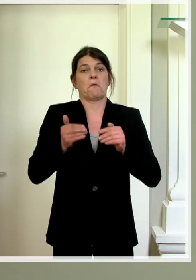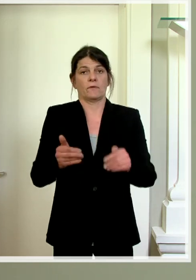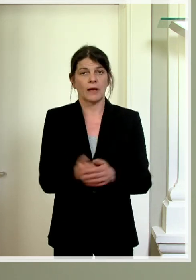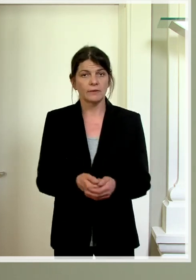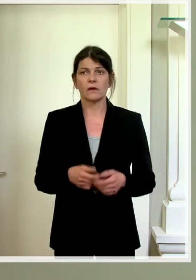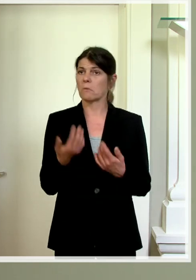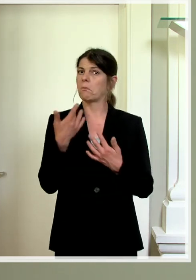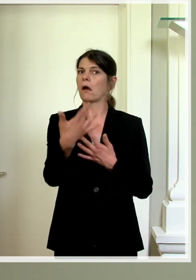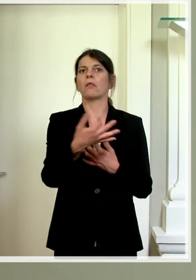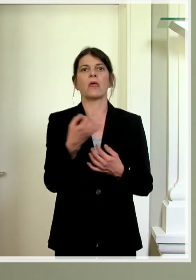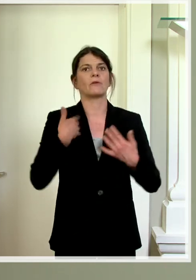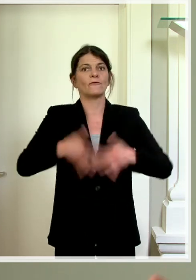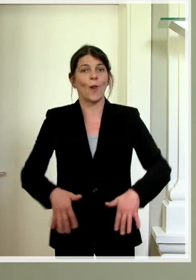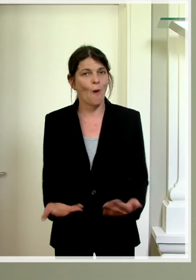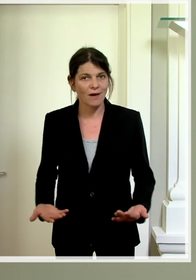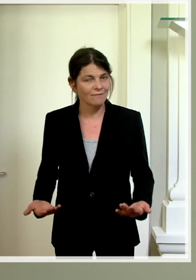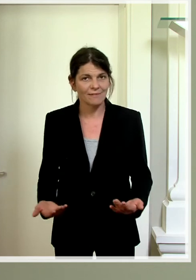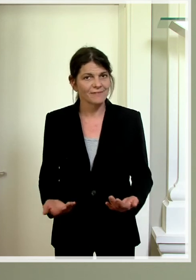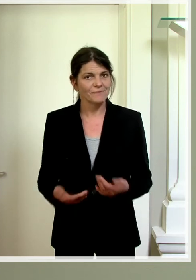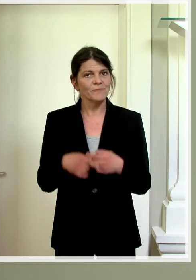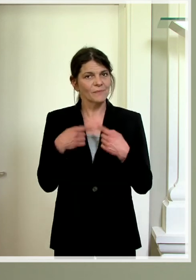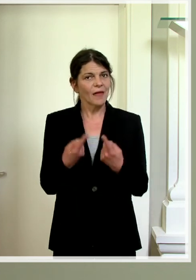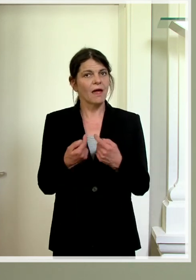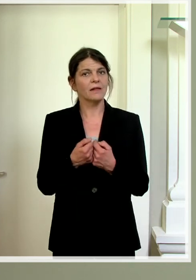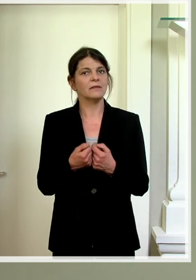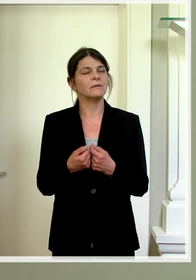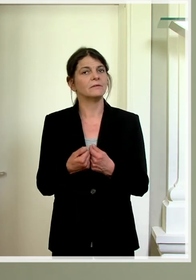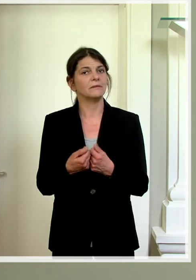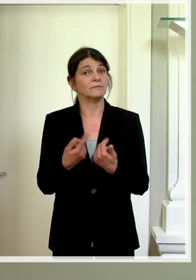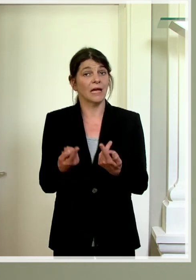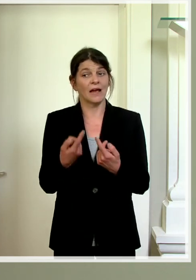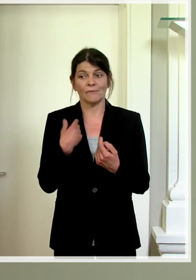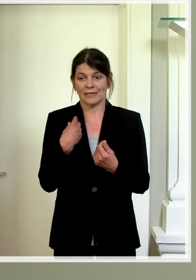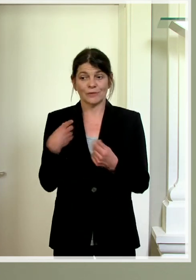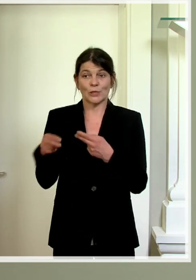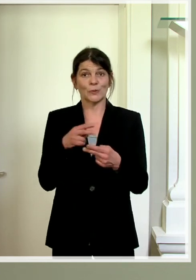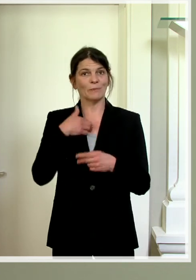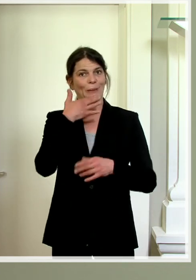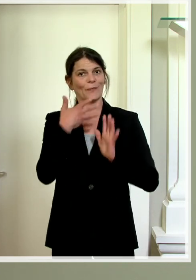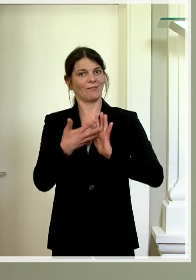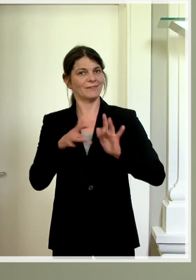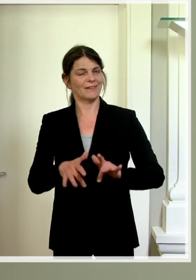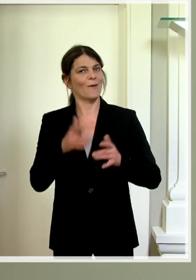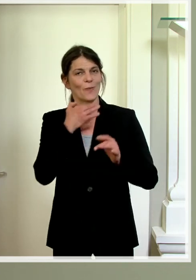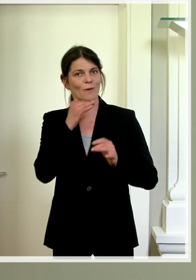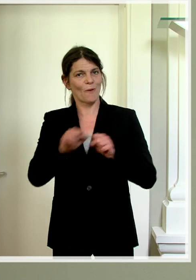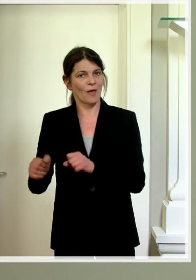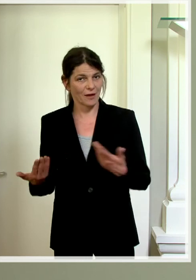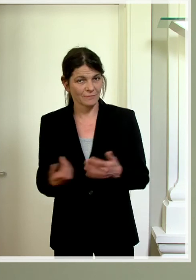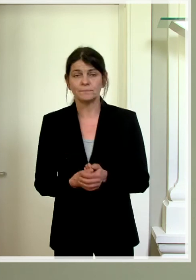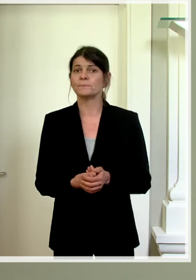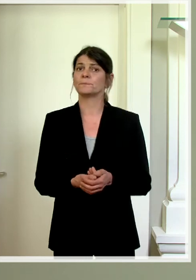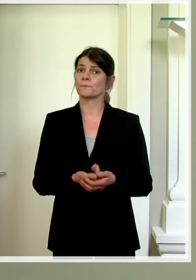zuerst wieder Tage verlieren, um wieder die Kapazitäten herzustellen. Es ist wichtig, jetzt diese